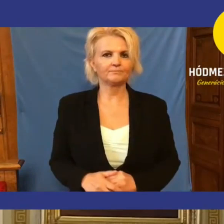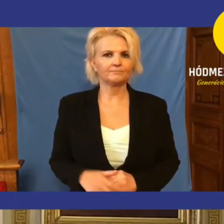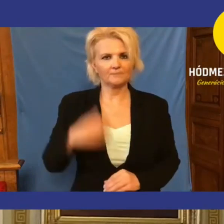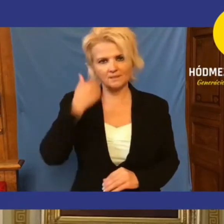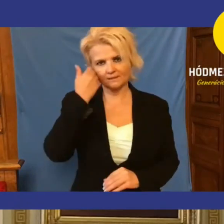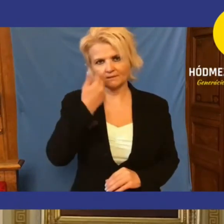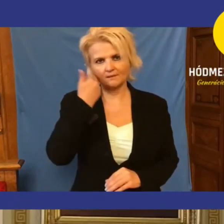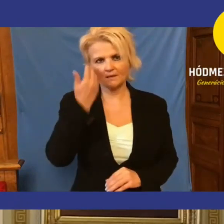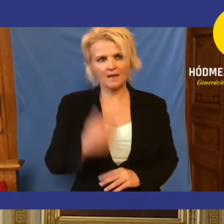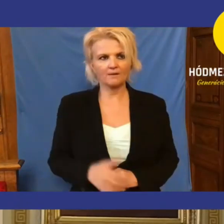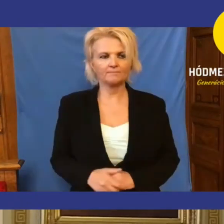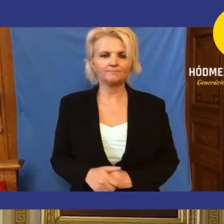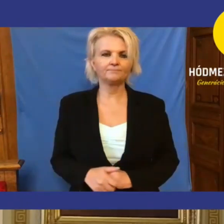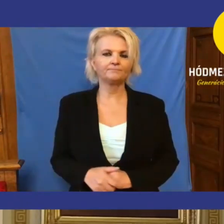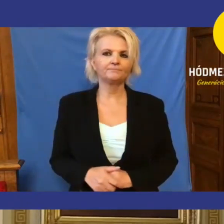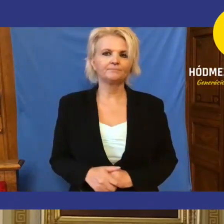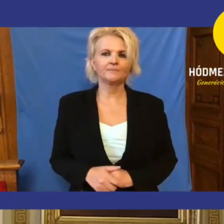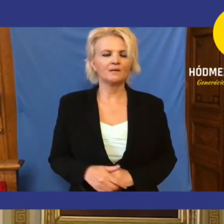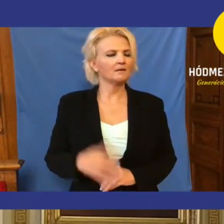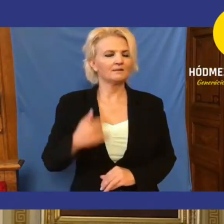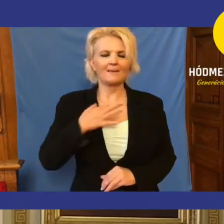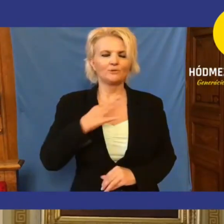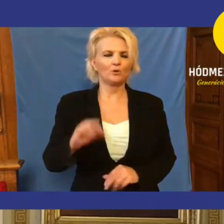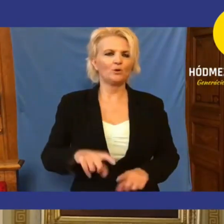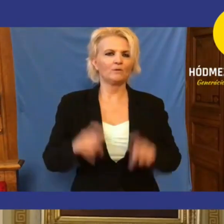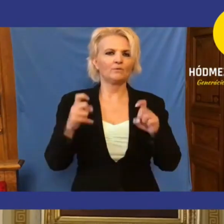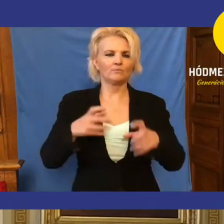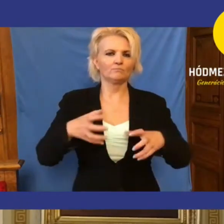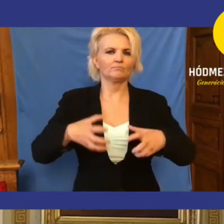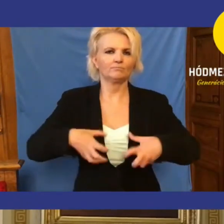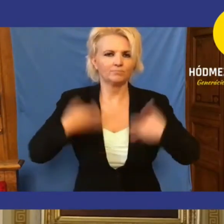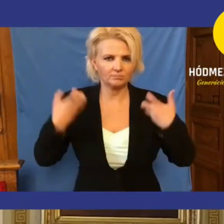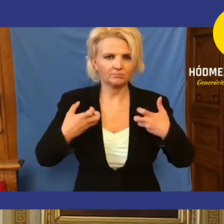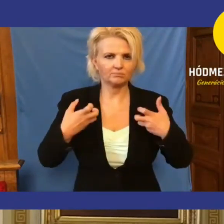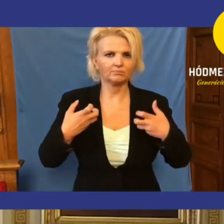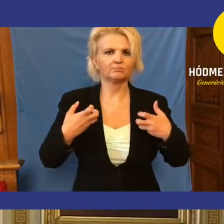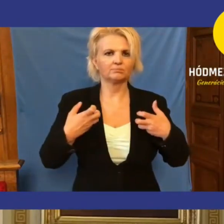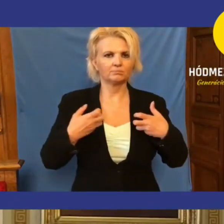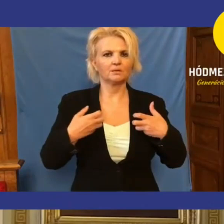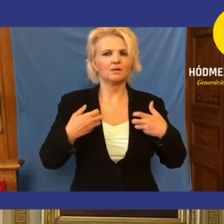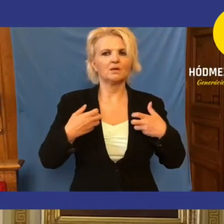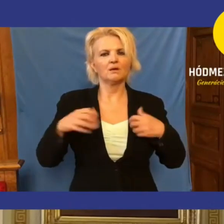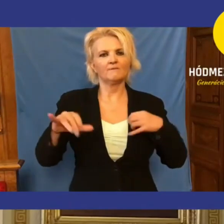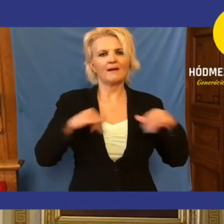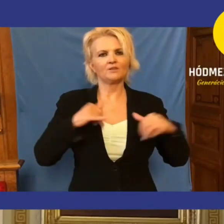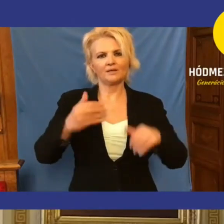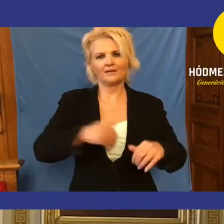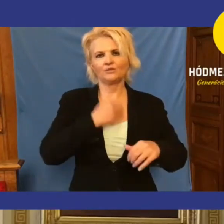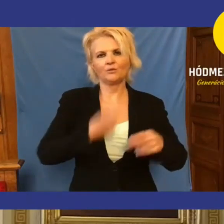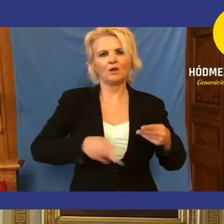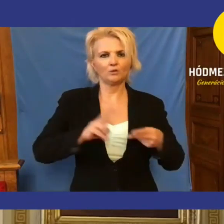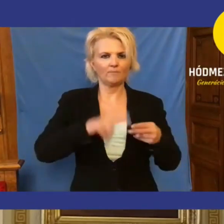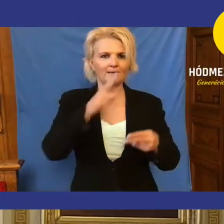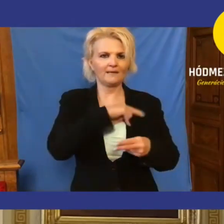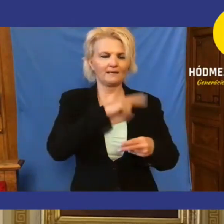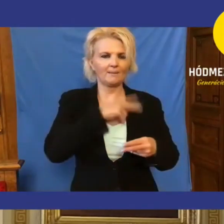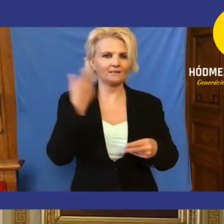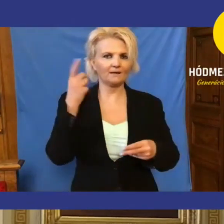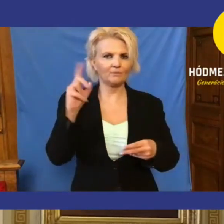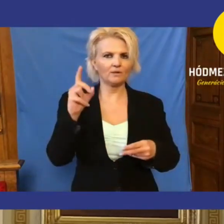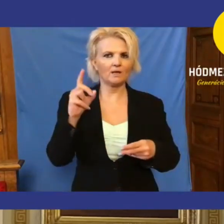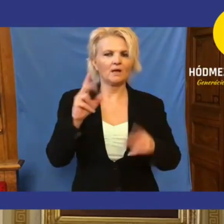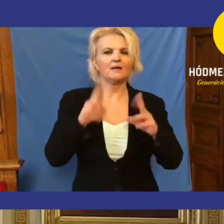Gyalázat. Jó, tehát nem rajtunk múlott, föl vagyok háborodva, osztom az ön fölháborodását, hogy a vásárhelyi iskolák sokkal többet érdemeltek volna,